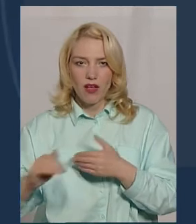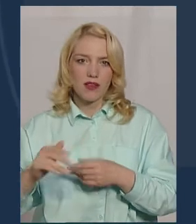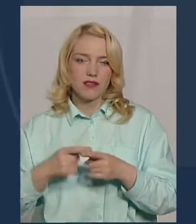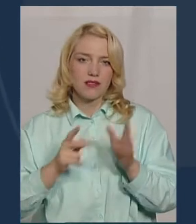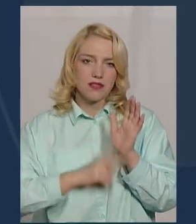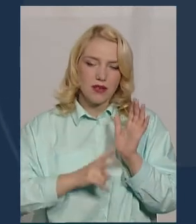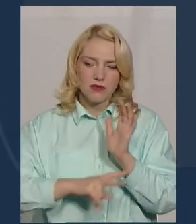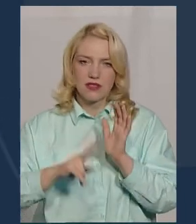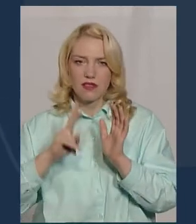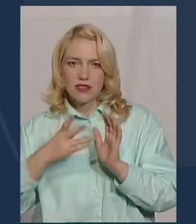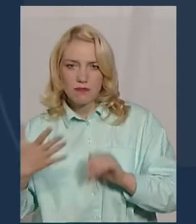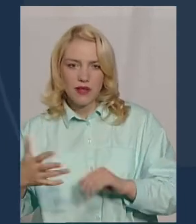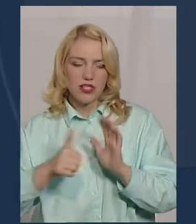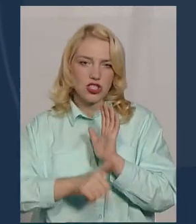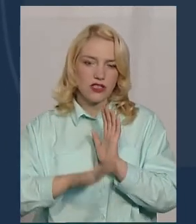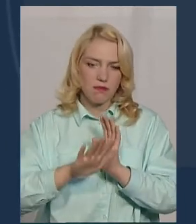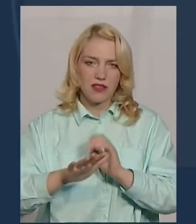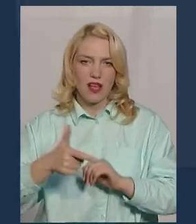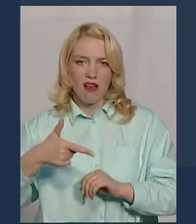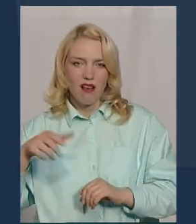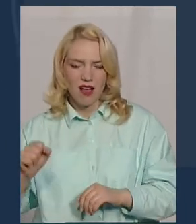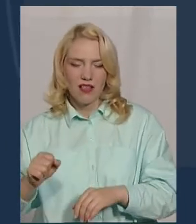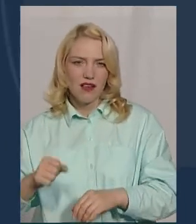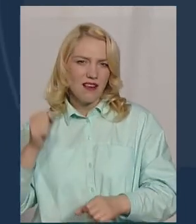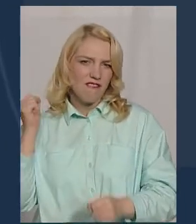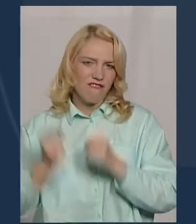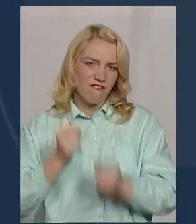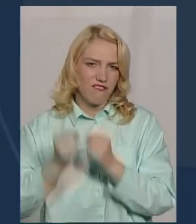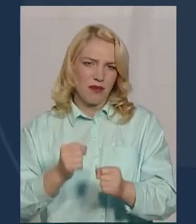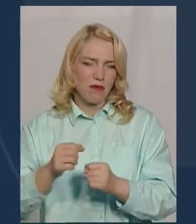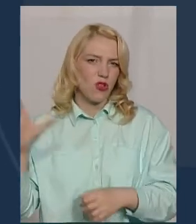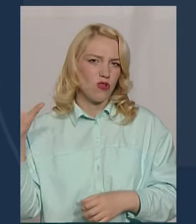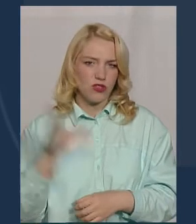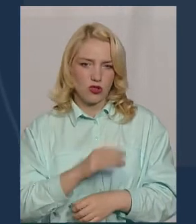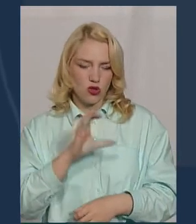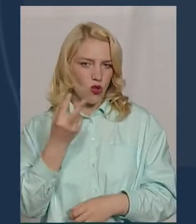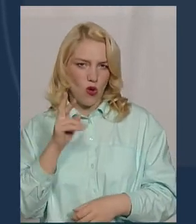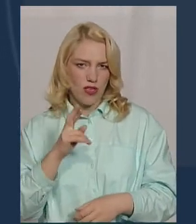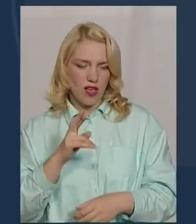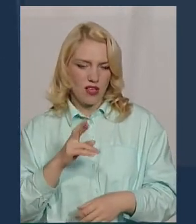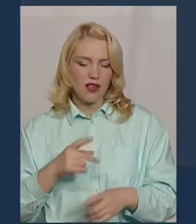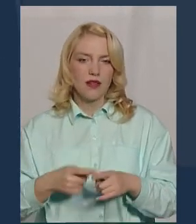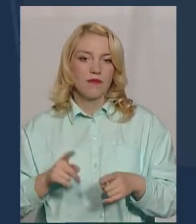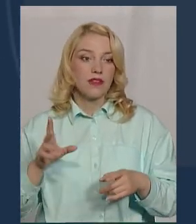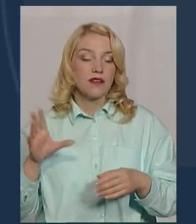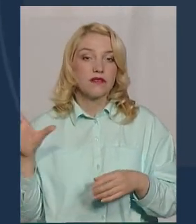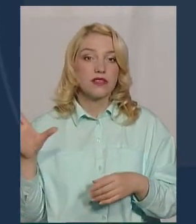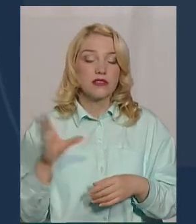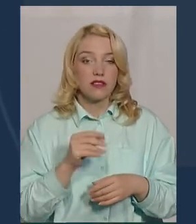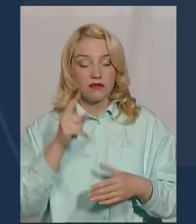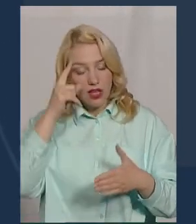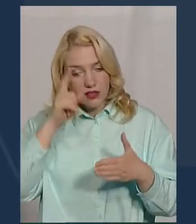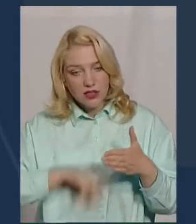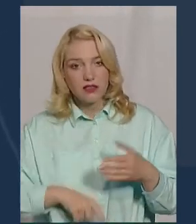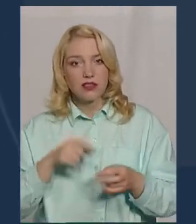25, по 60 гектарів, вибило повністю сою, листову поверхню. Тобто, сподіватися на